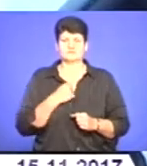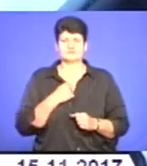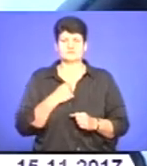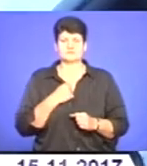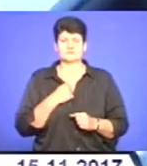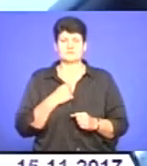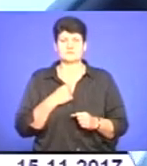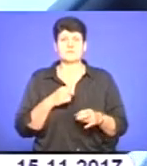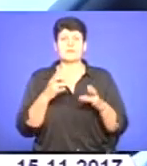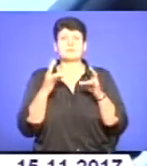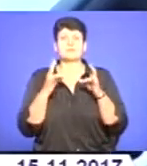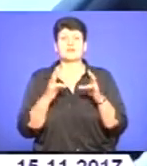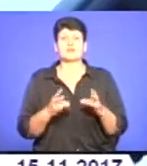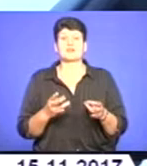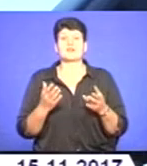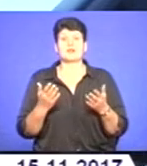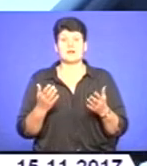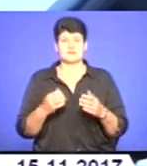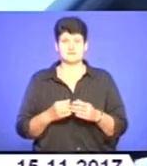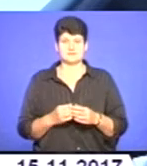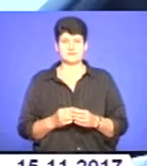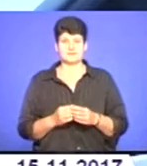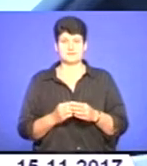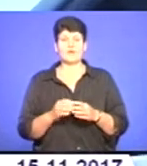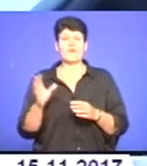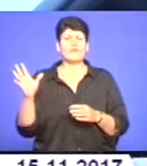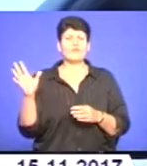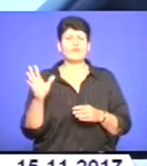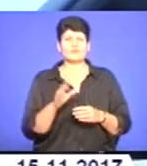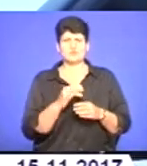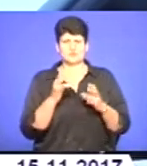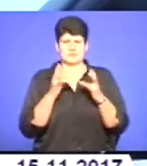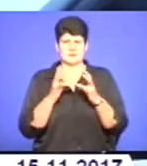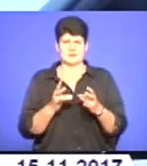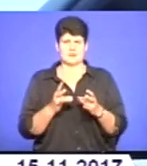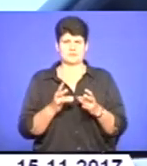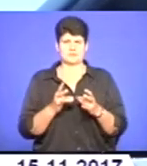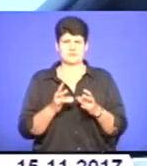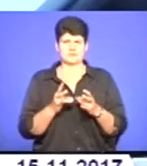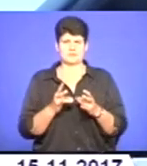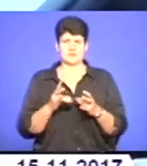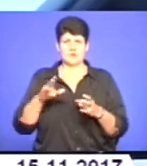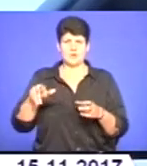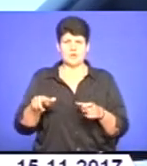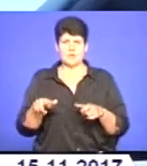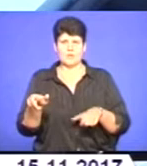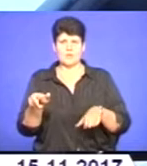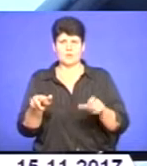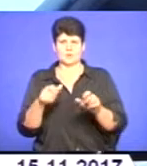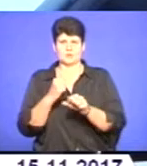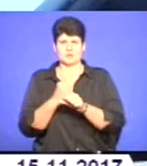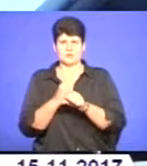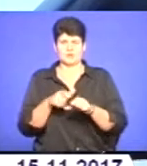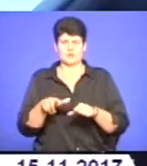Біда! Чому? Та всюди біда. Розбиті колії. Страшно